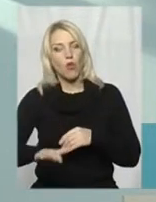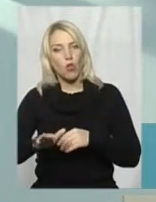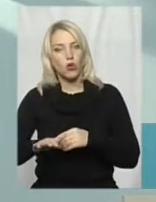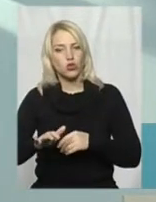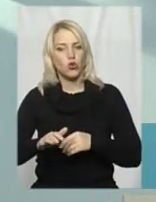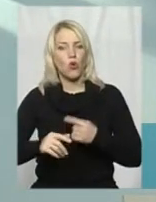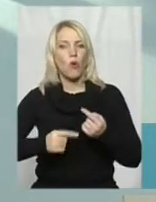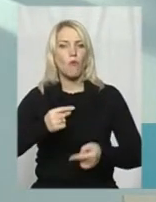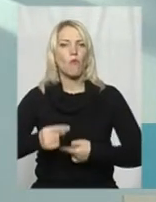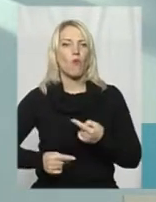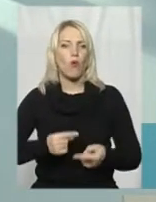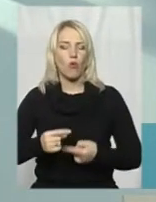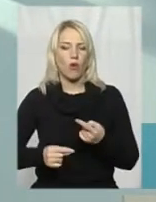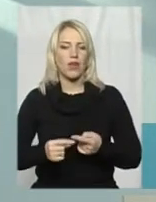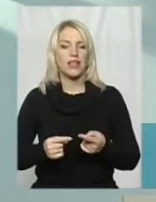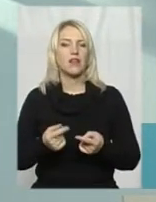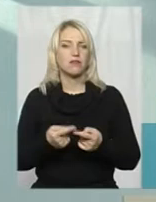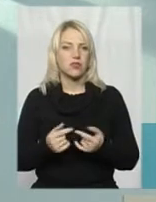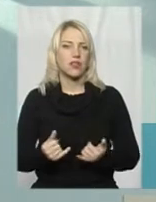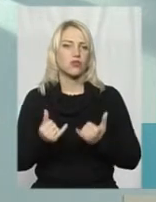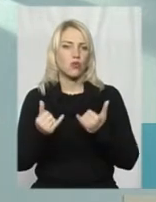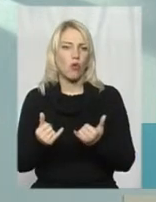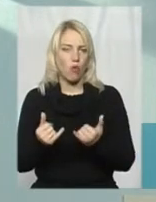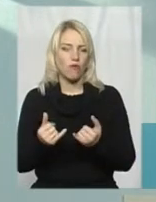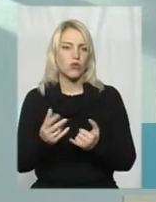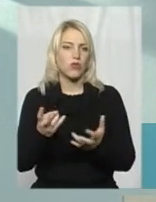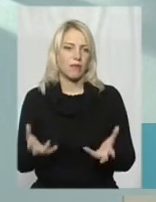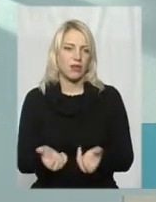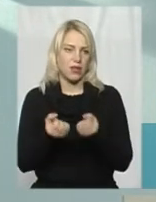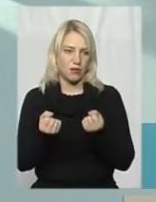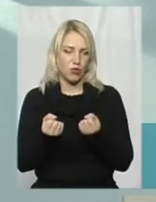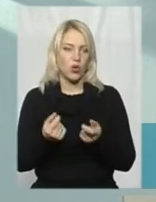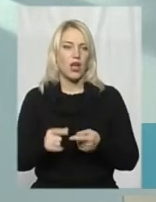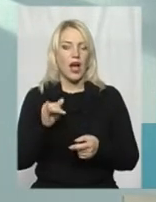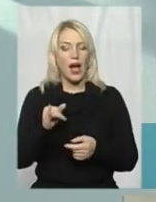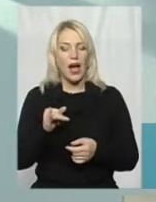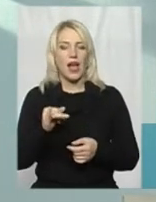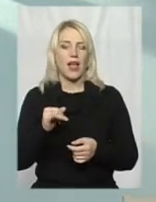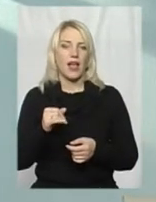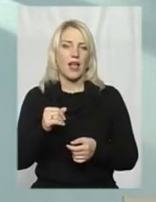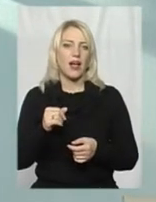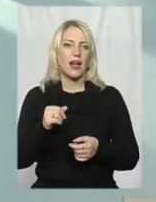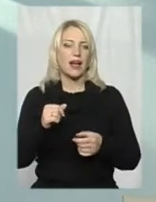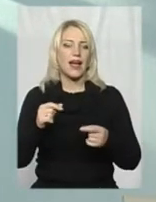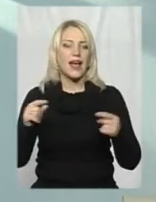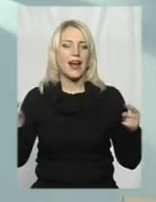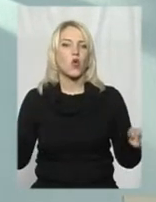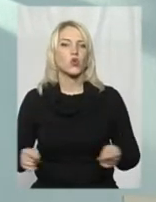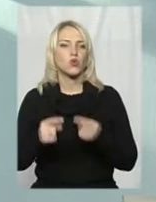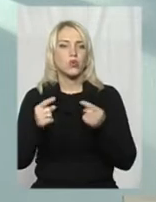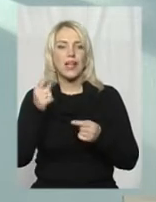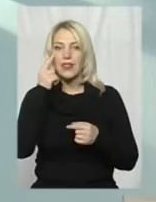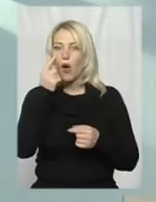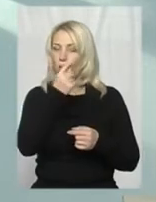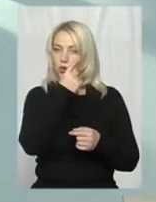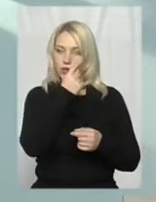до історії заслуговують на підтримку. А реконструкція унаочнює подію. І ти